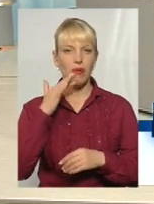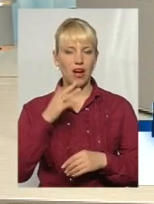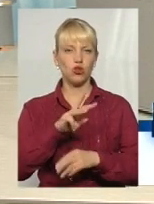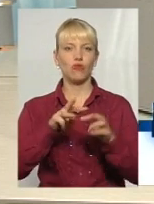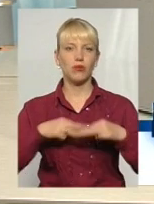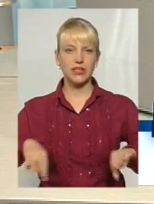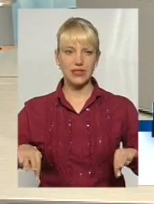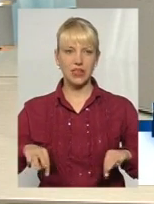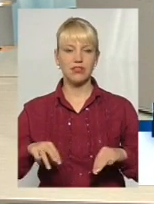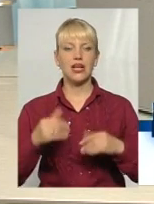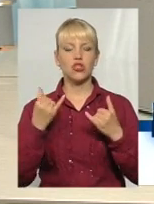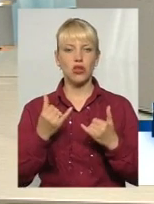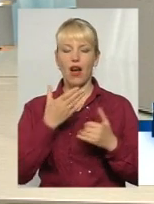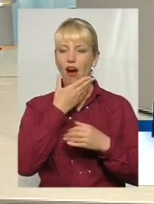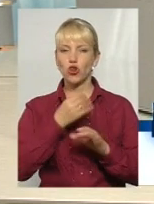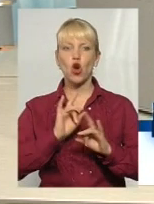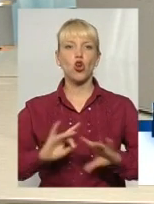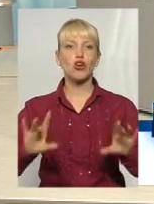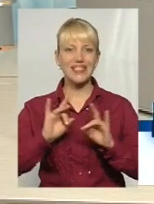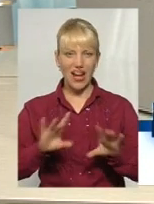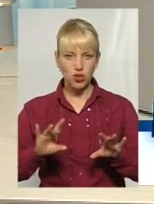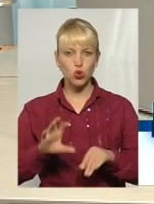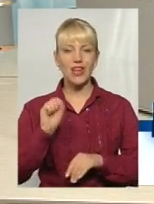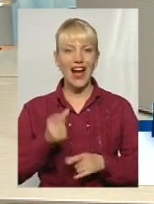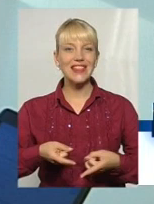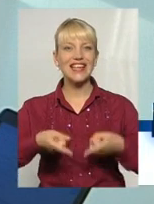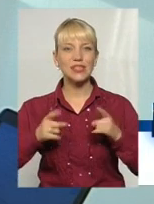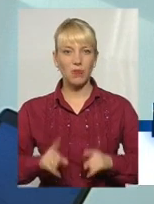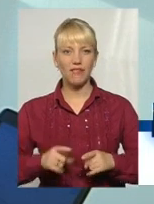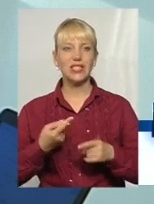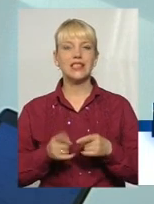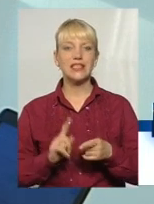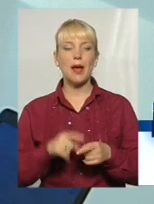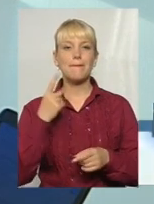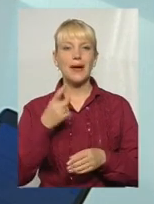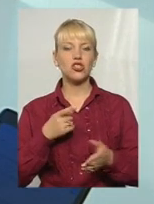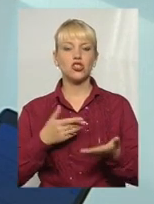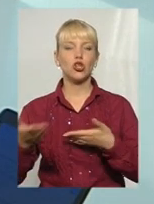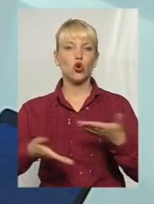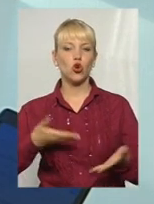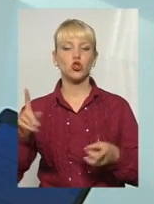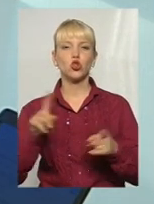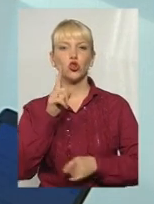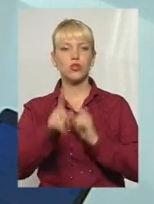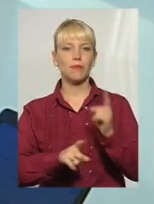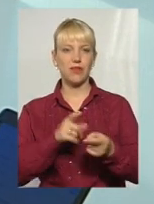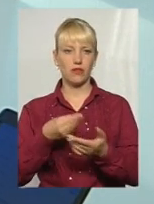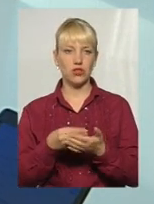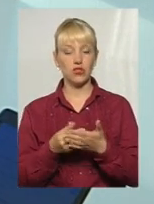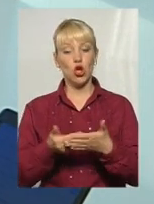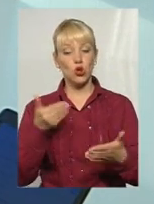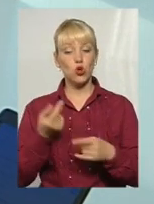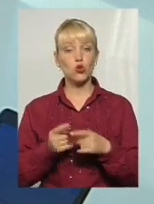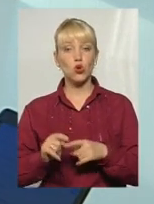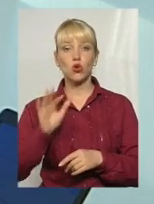тут вони так гарно розказують, а насправді це перший крок щодо зміни фінансування. Тобто до цього часу